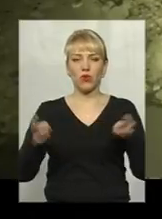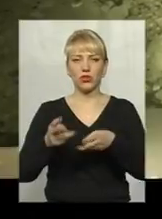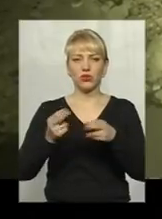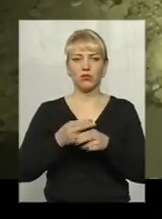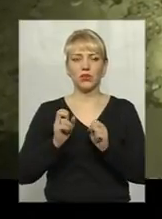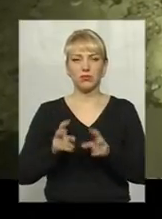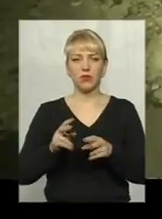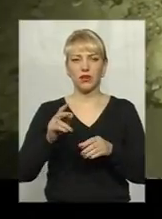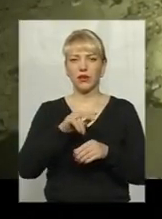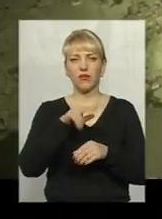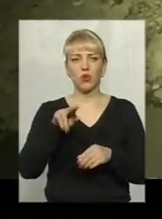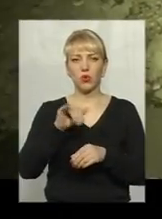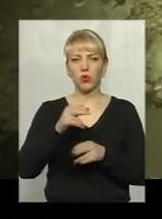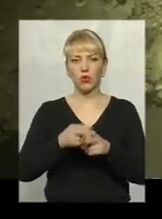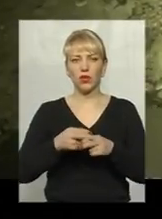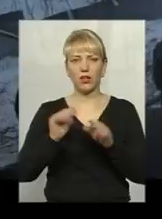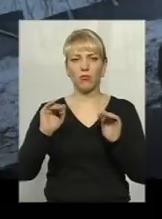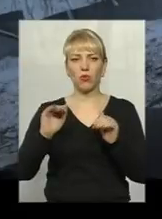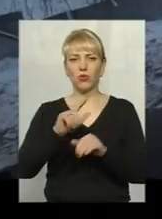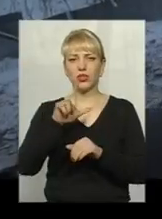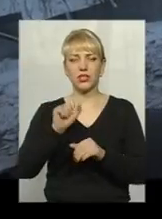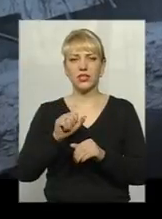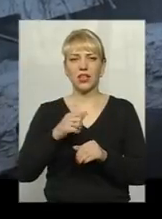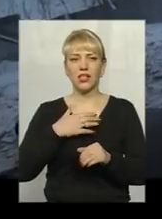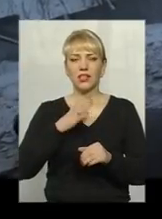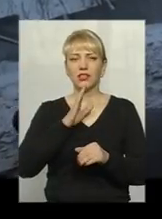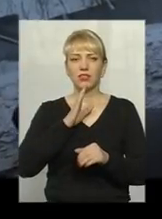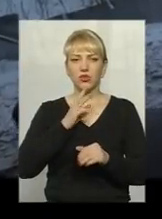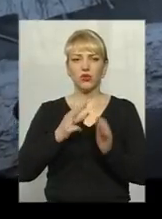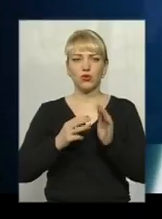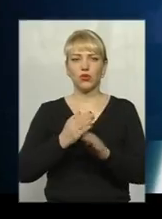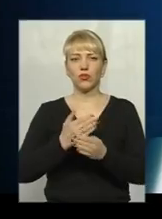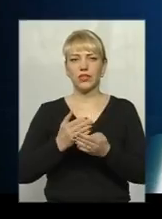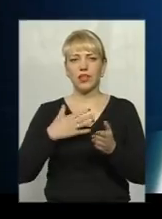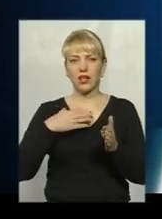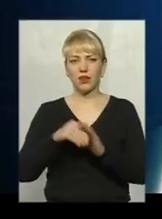Дунаєвцях вже попрощалися із загиблою від вибуху восьмирічною дівчинкою.